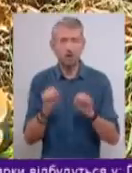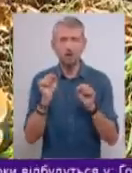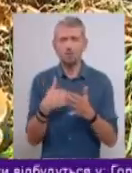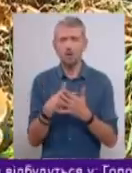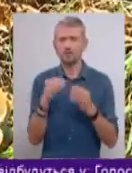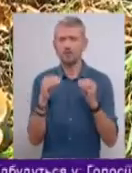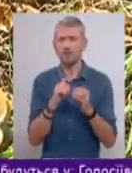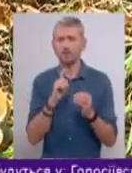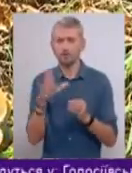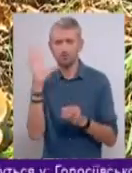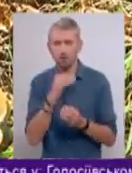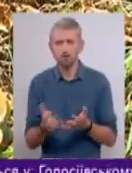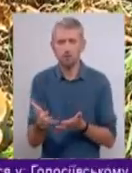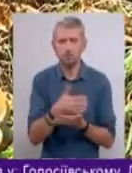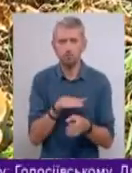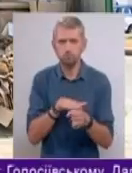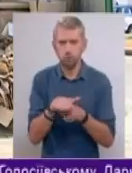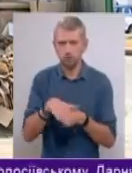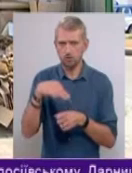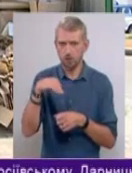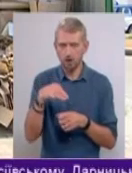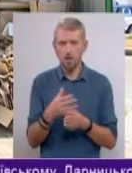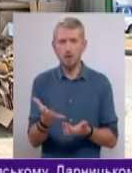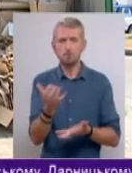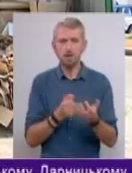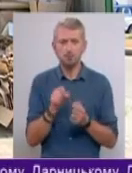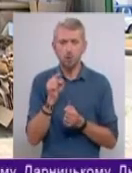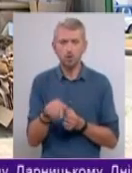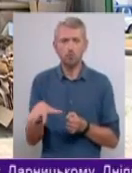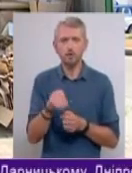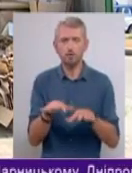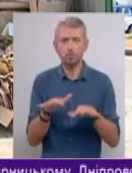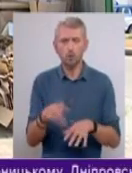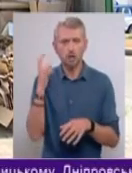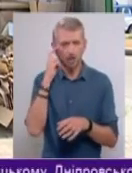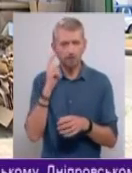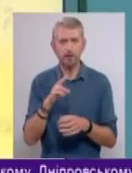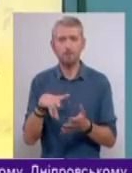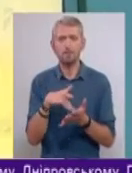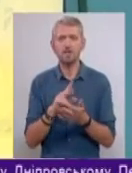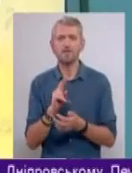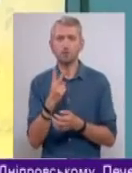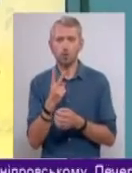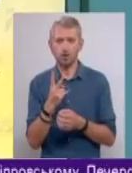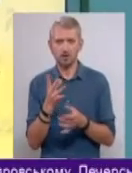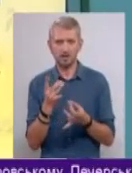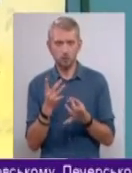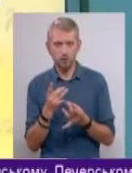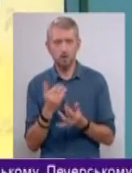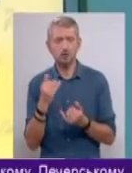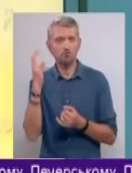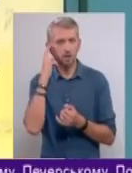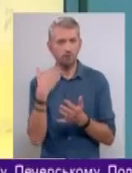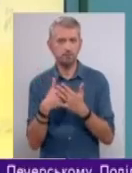за 10 хвилин вдалося не збирати повний пакет. Приймають ці плоди у всіх пунктах Київ-Міськторесурсів. Нині у столиці з